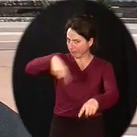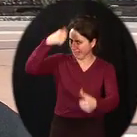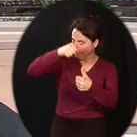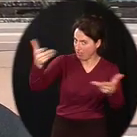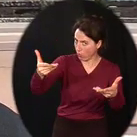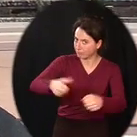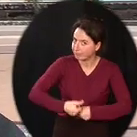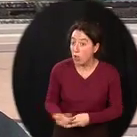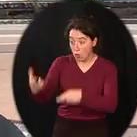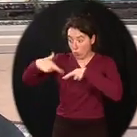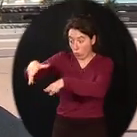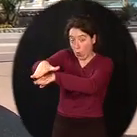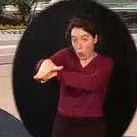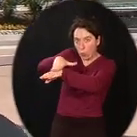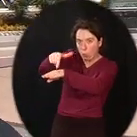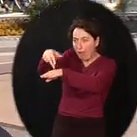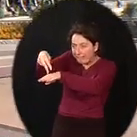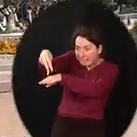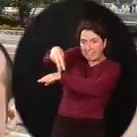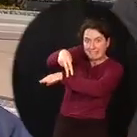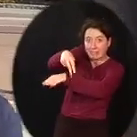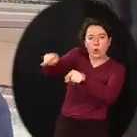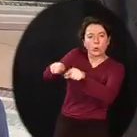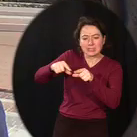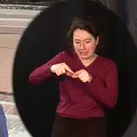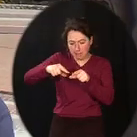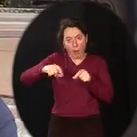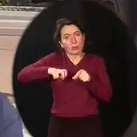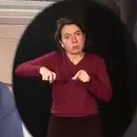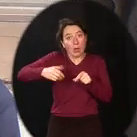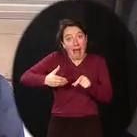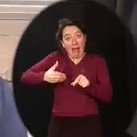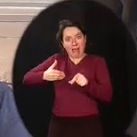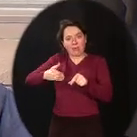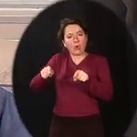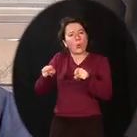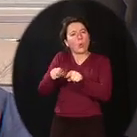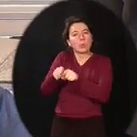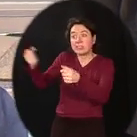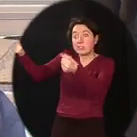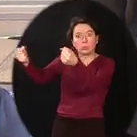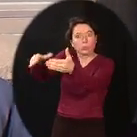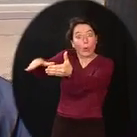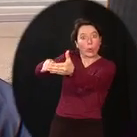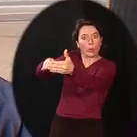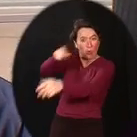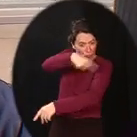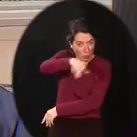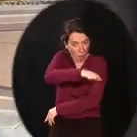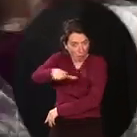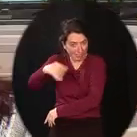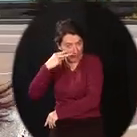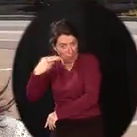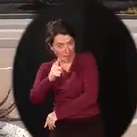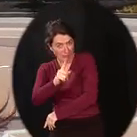-vous du bord du trottoir et restez derrière les bandes. Attention aux véhicules qui reculent. Comme vous êtes plus petits, le conducteur ne vous voit